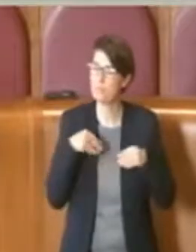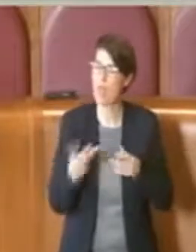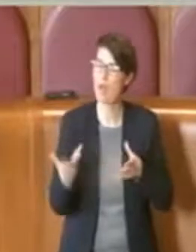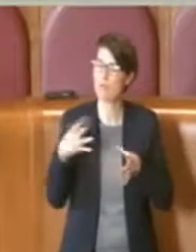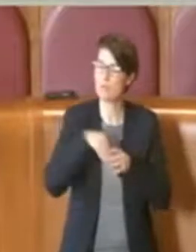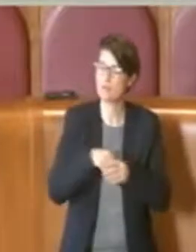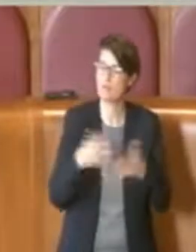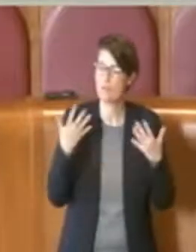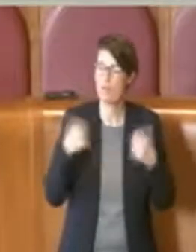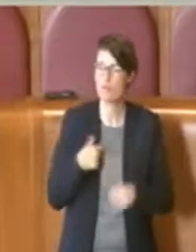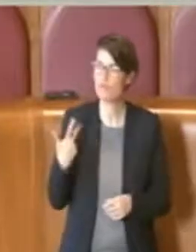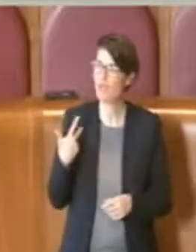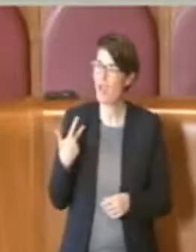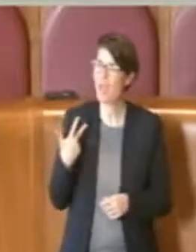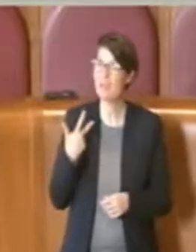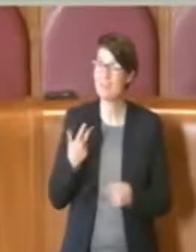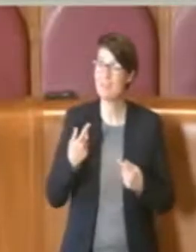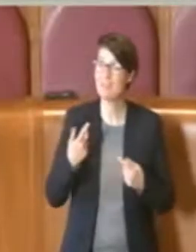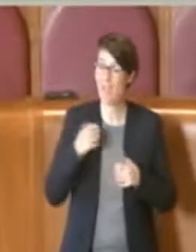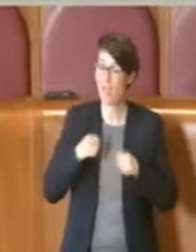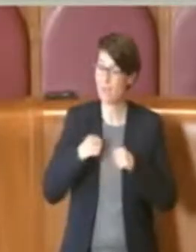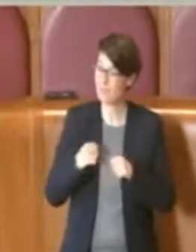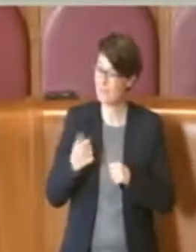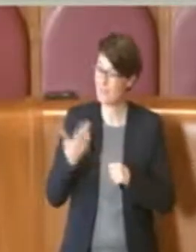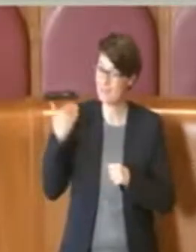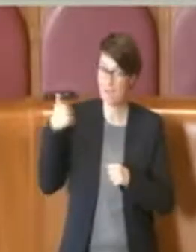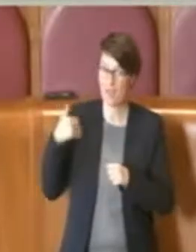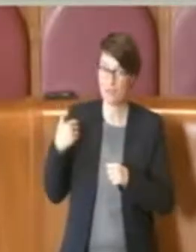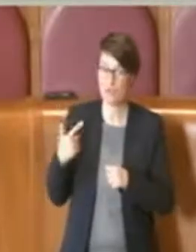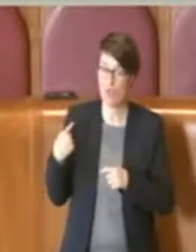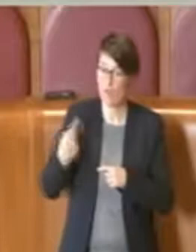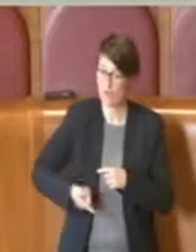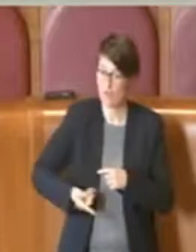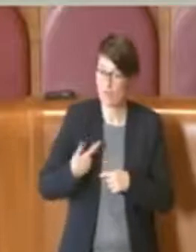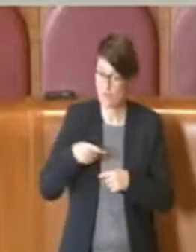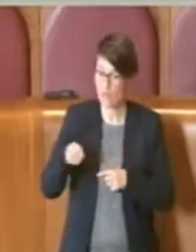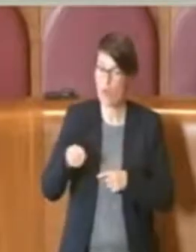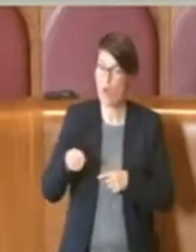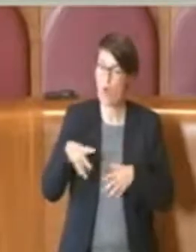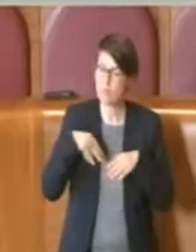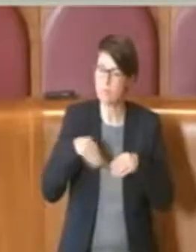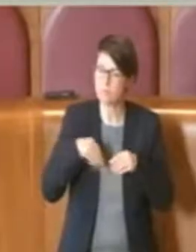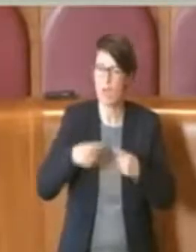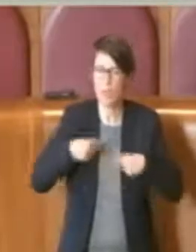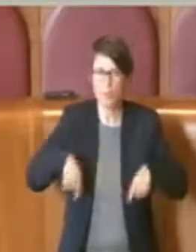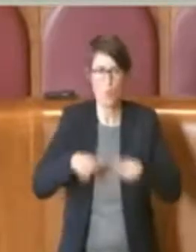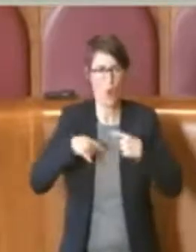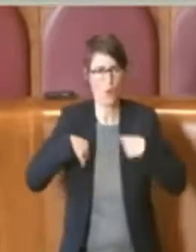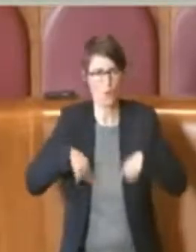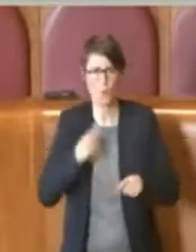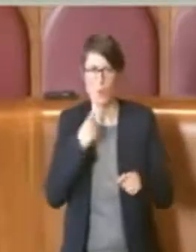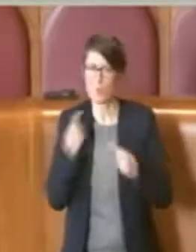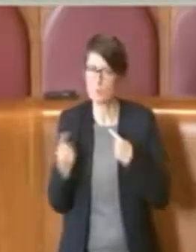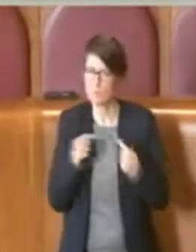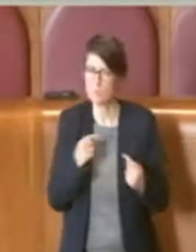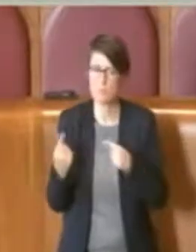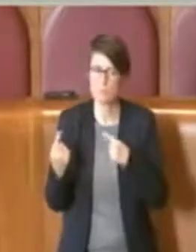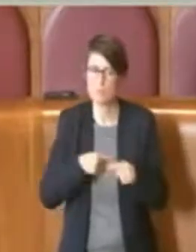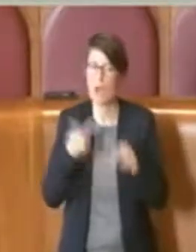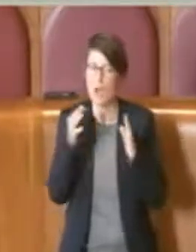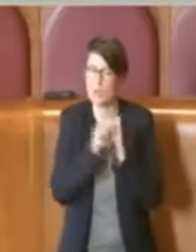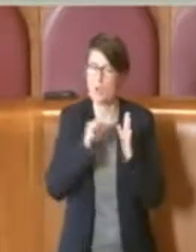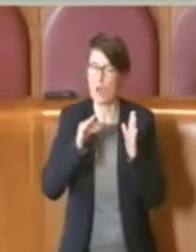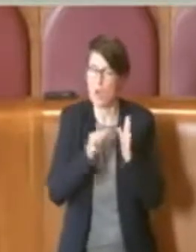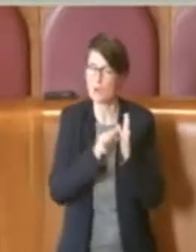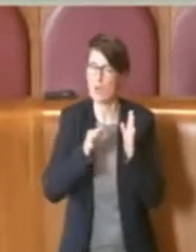da tre amministrazioni poi sostanzialmente, a riunioni continue per far sì, per discutere articolo sull